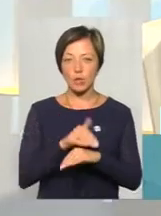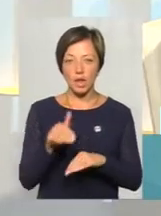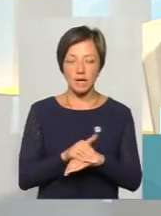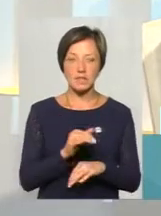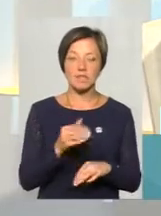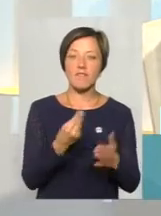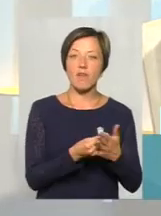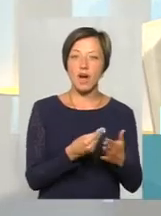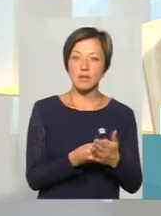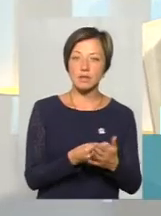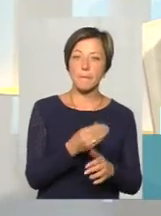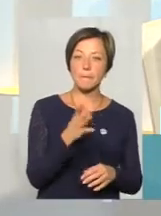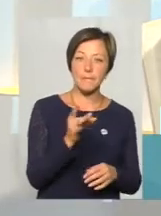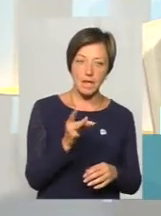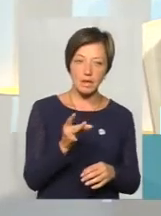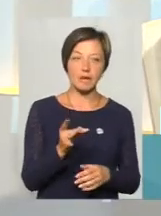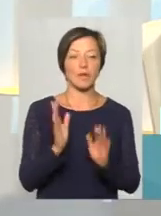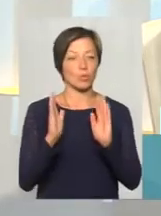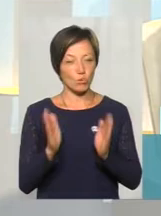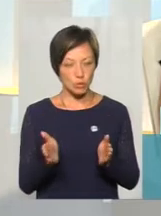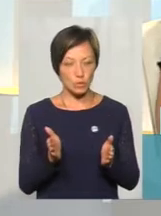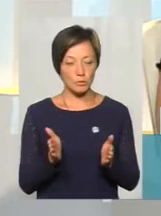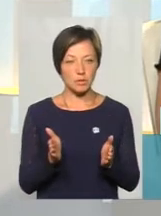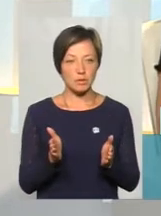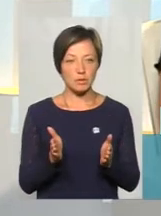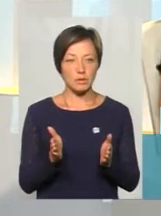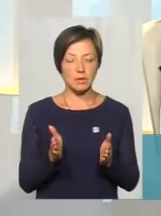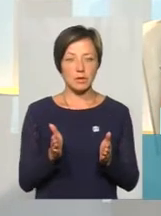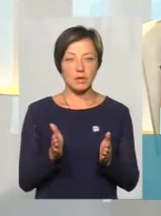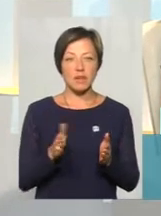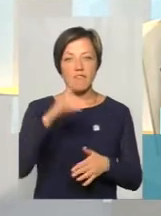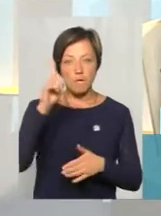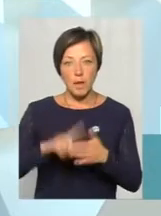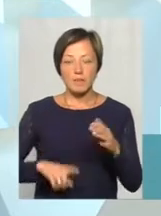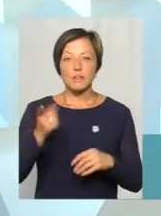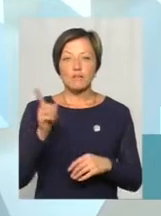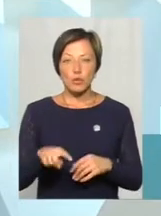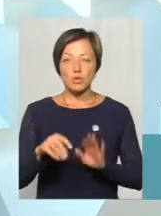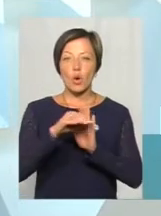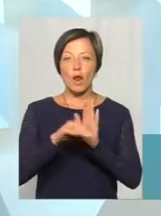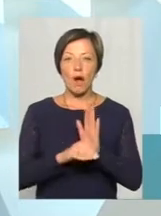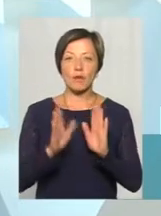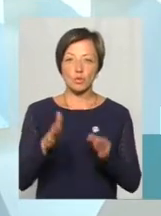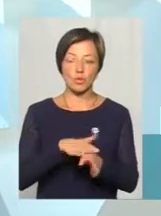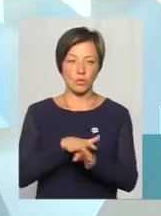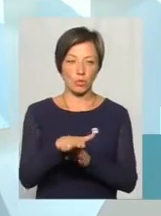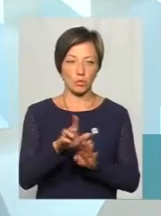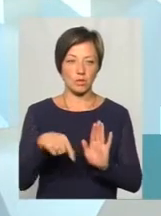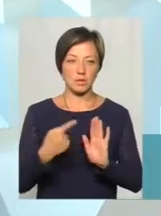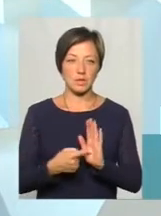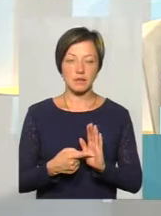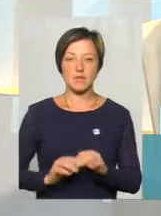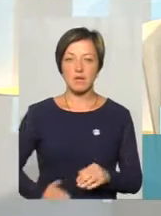вартістю у 5 гривень ми будемо впевнені в тому, що графіку будуть дотримуватись